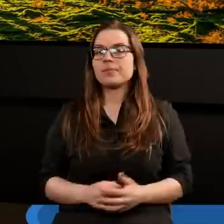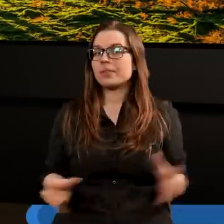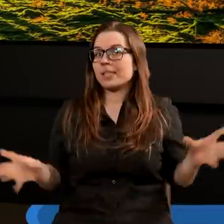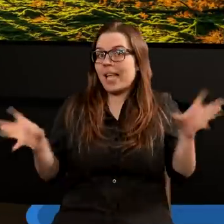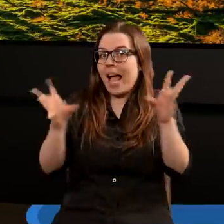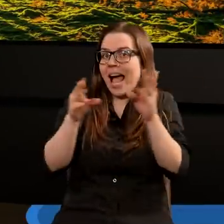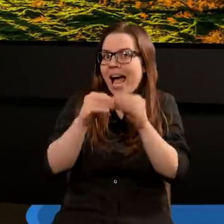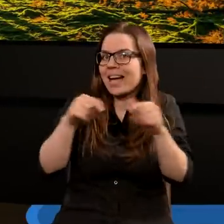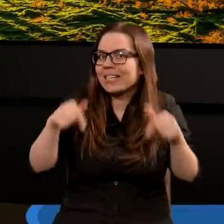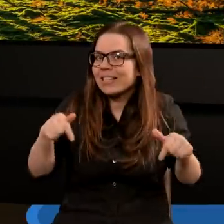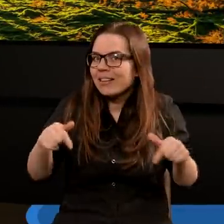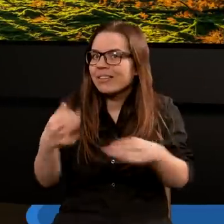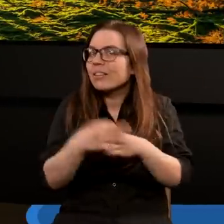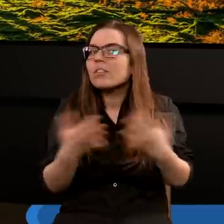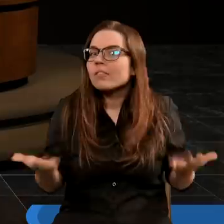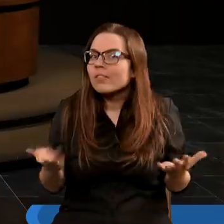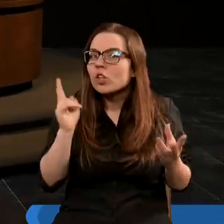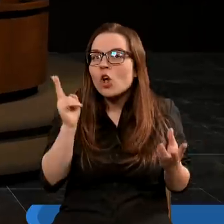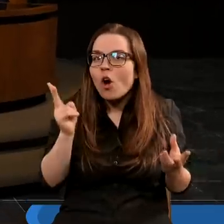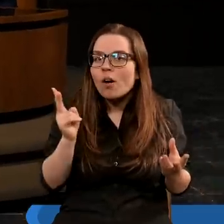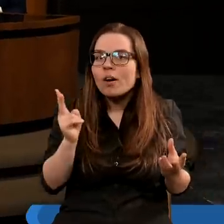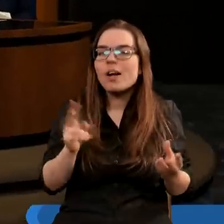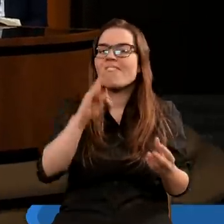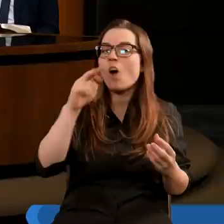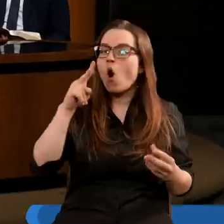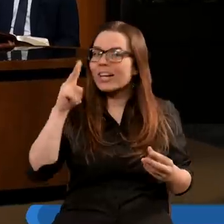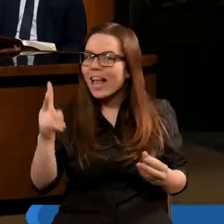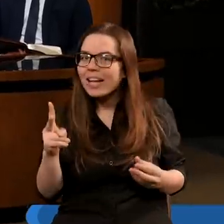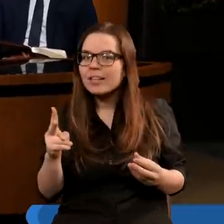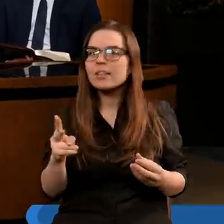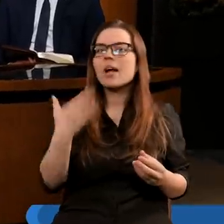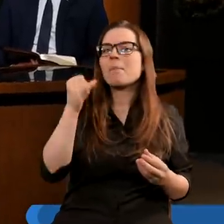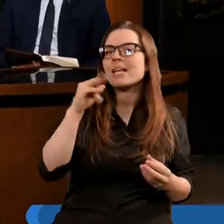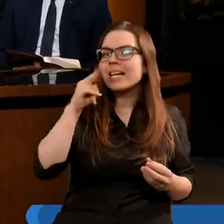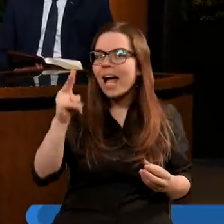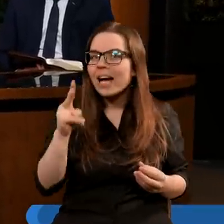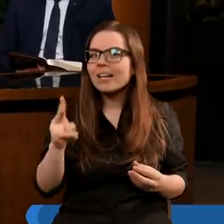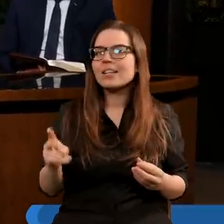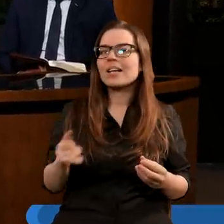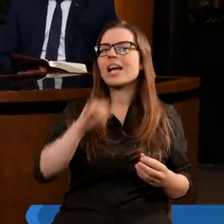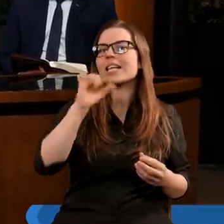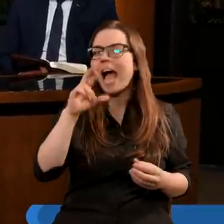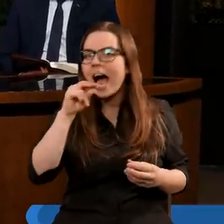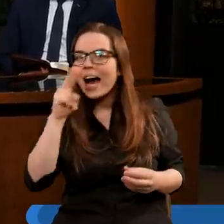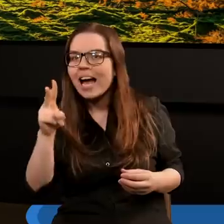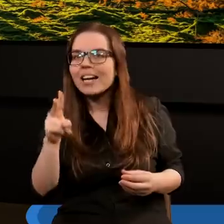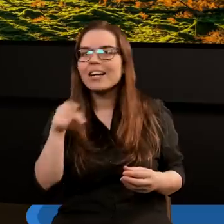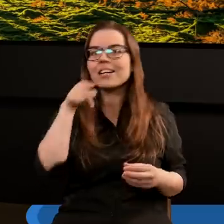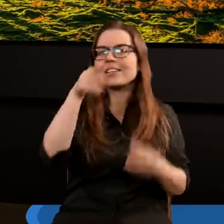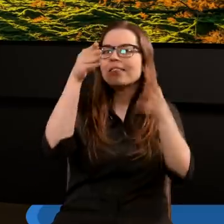Razem ze mną w studiu dzisiaj są Wojtek, Mirek, Jarek,